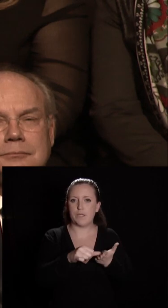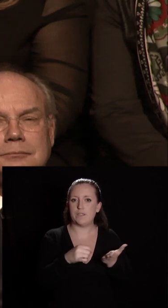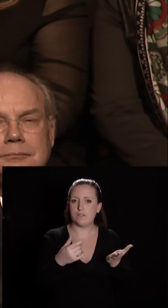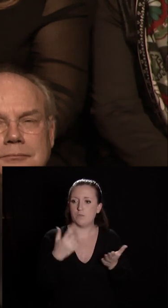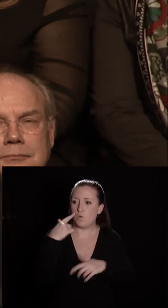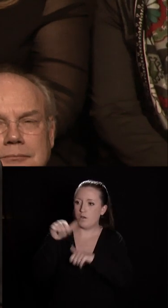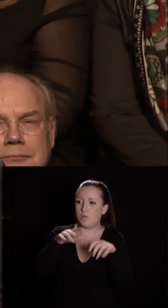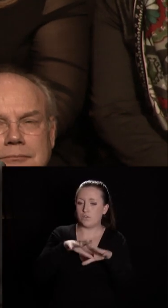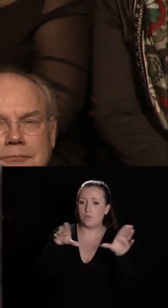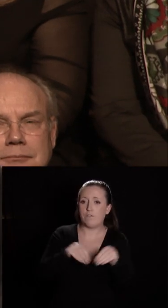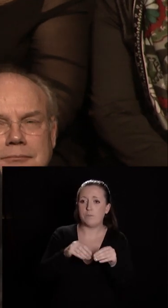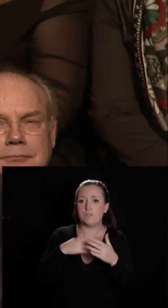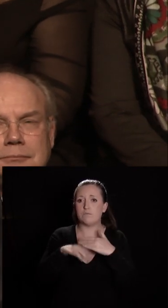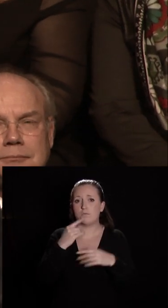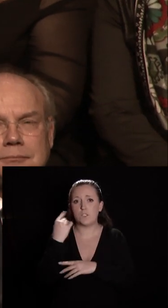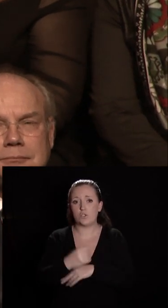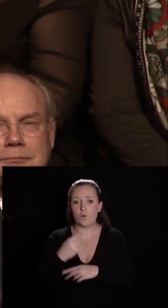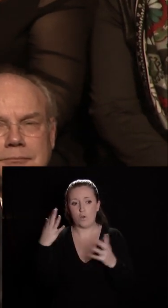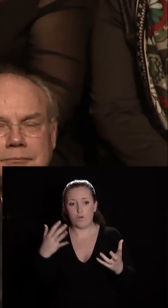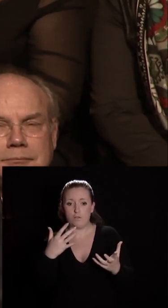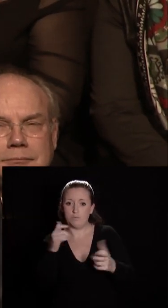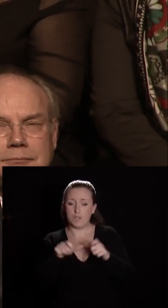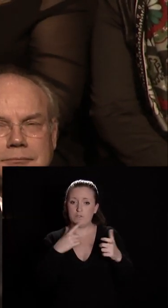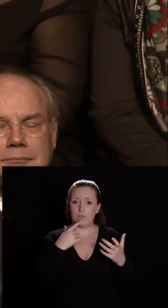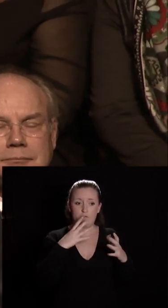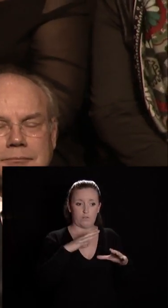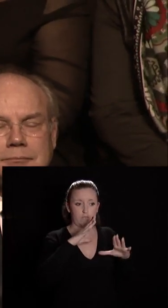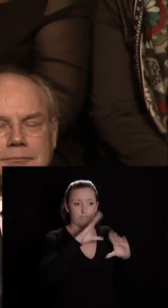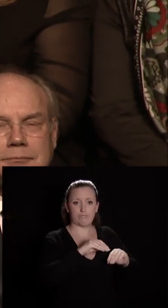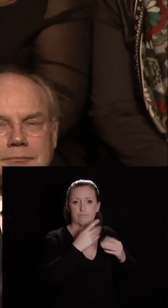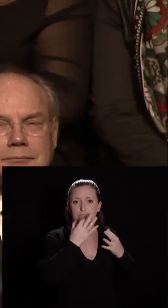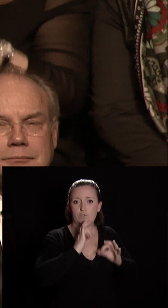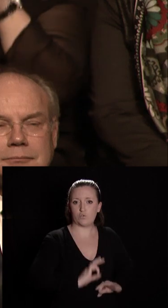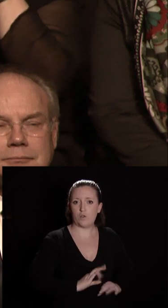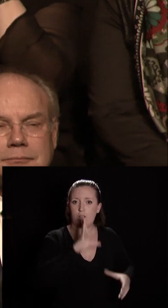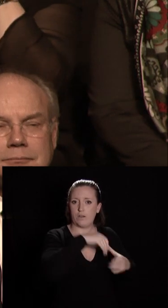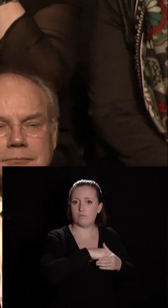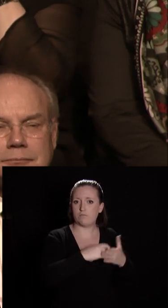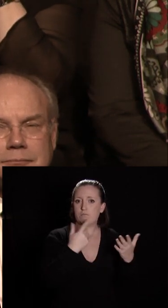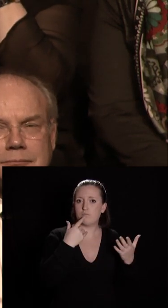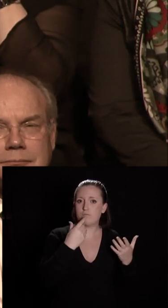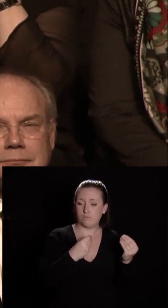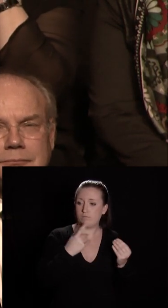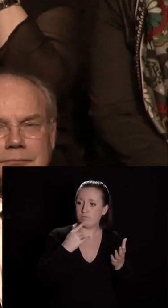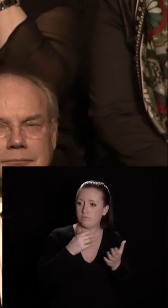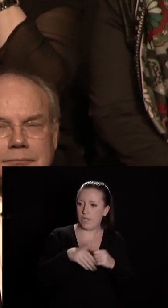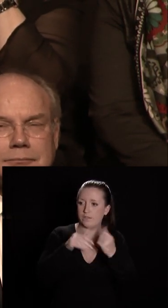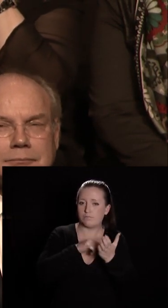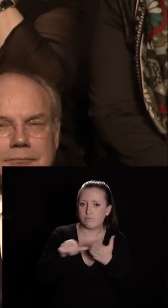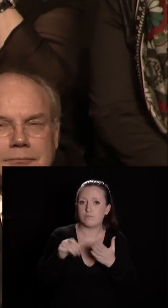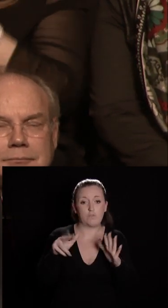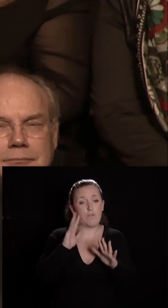familles du jeunesse dont les enfants sont scolarisés dans les écoles primaires et bien ce dispositif sera reconduit on peut ainsi